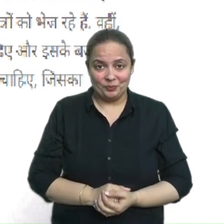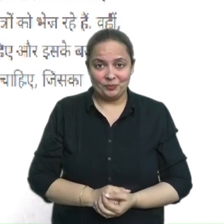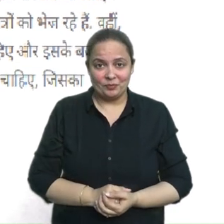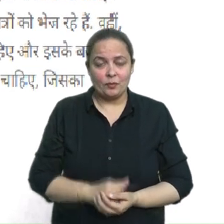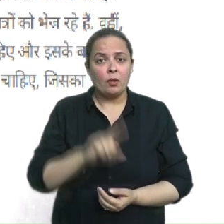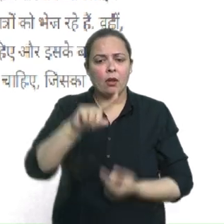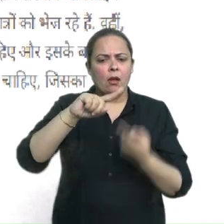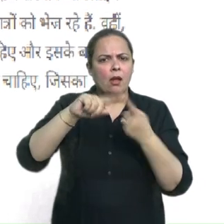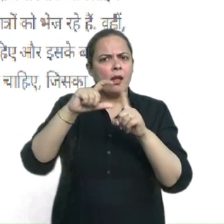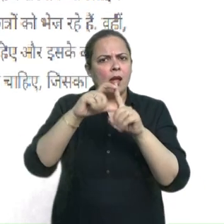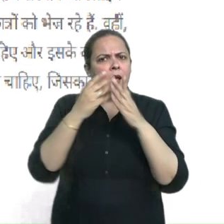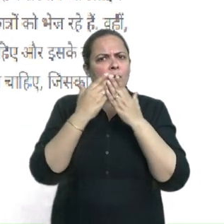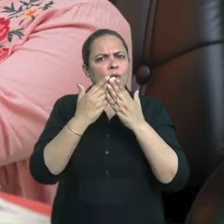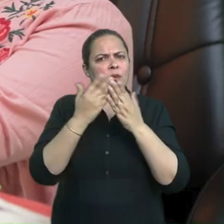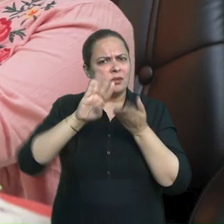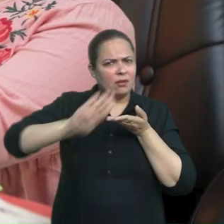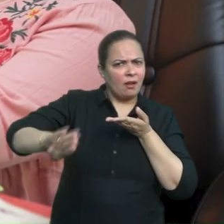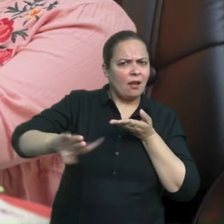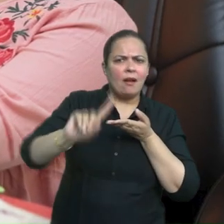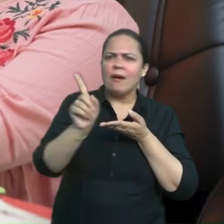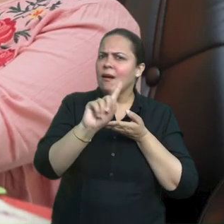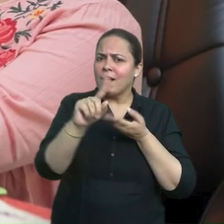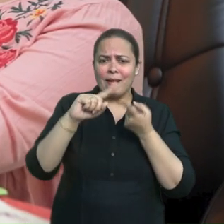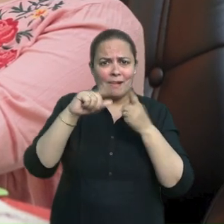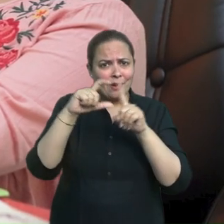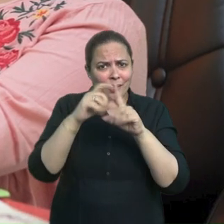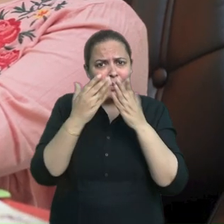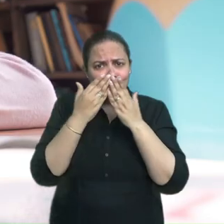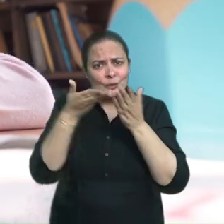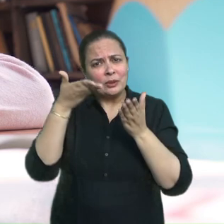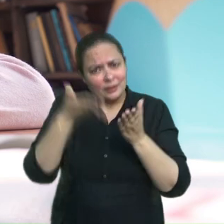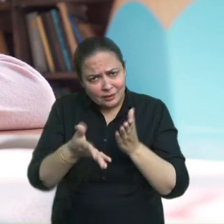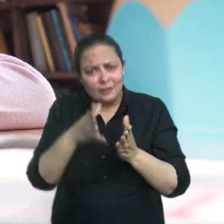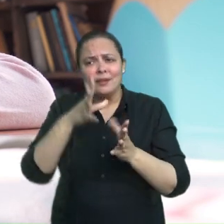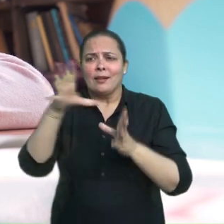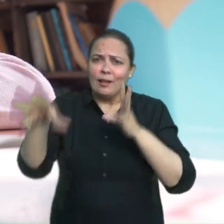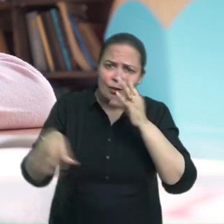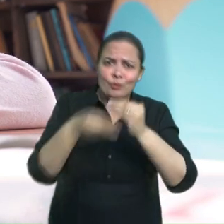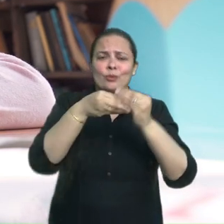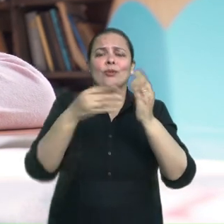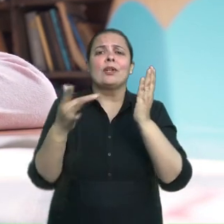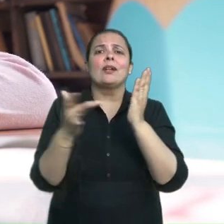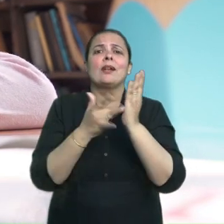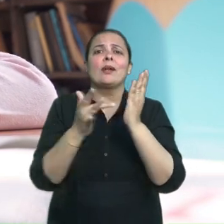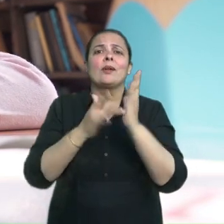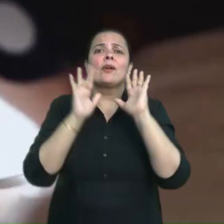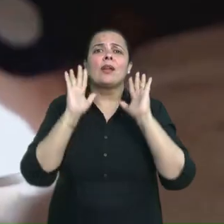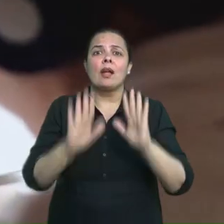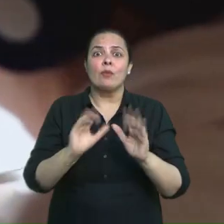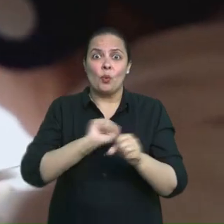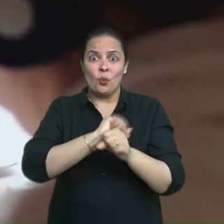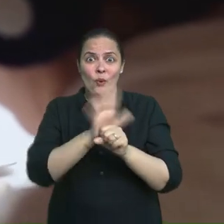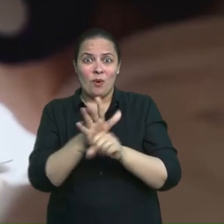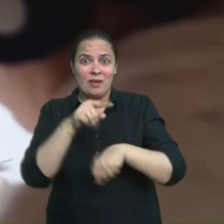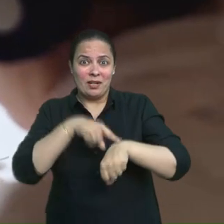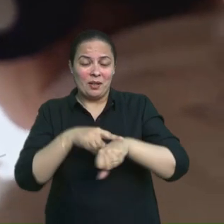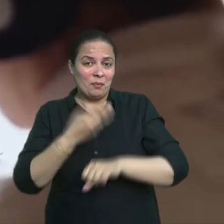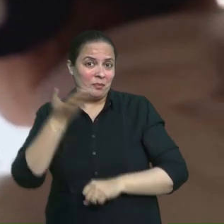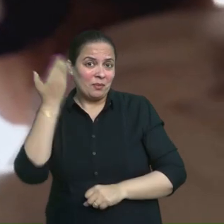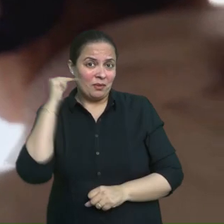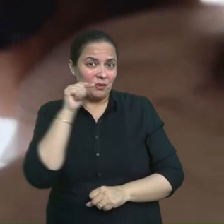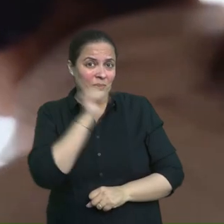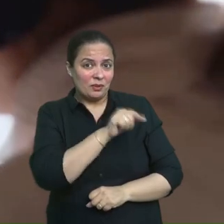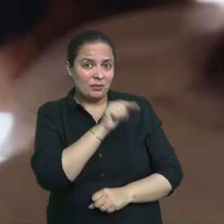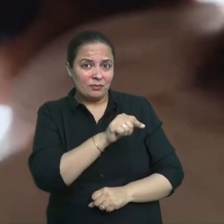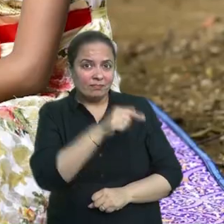महामारी के दौरान दूरस्त शिक्षा यानि दिस्टिन्स एजुकेशन ने टेक्नोलोजी का भरपूर योगदान रहा